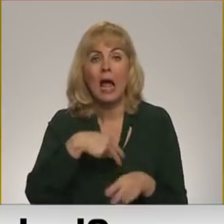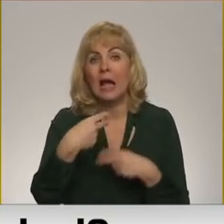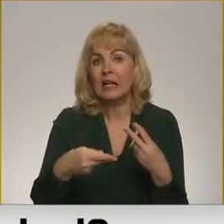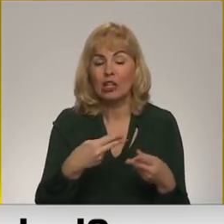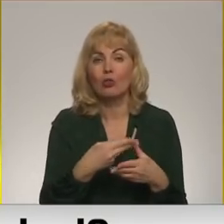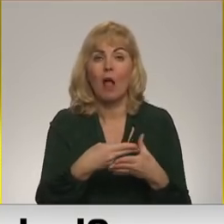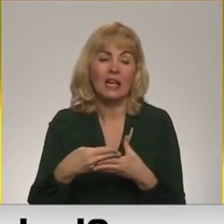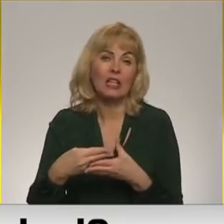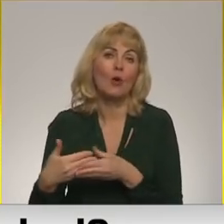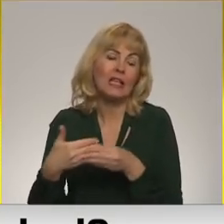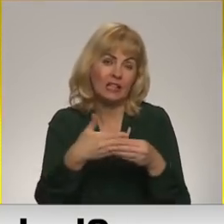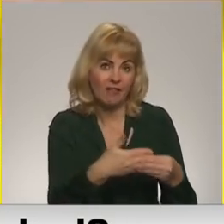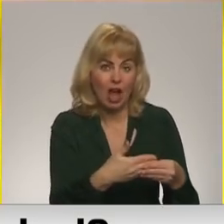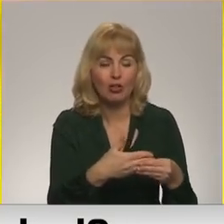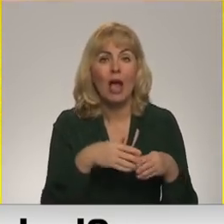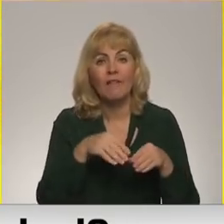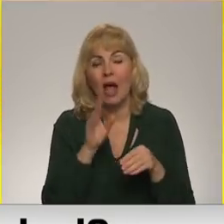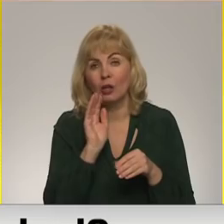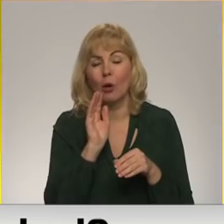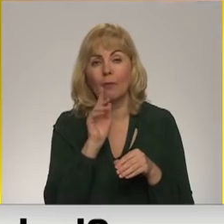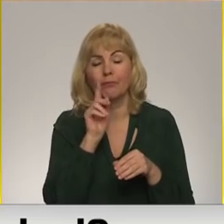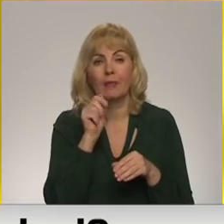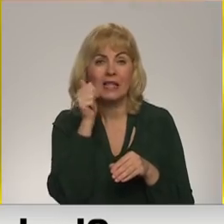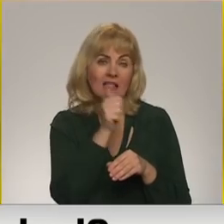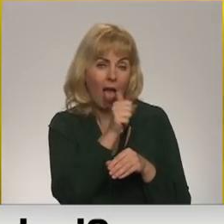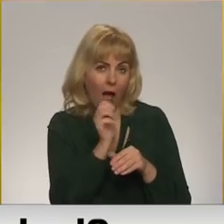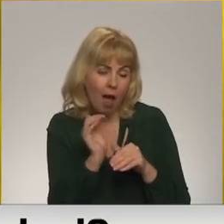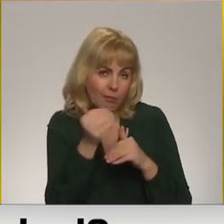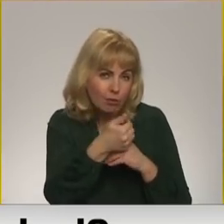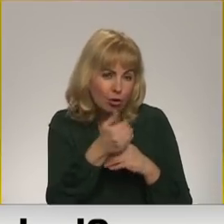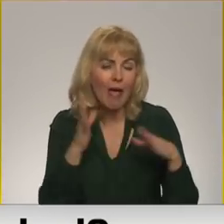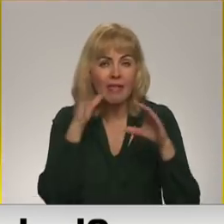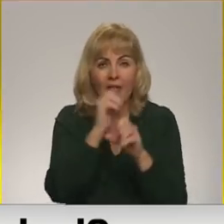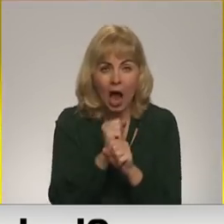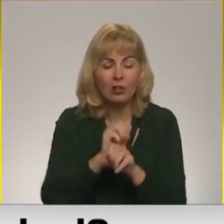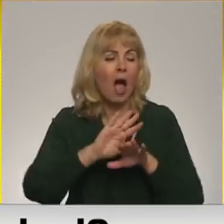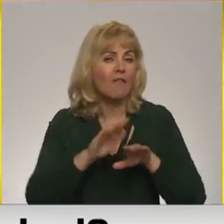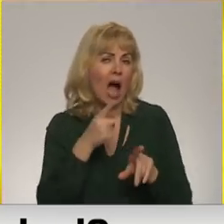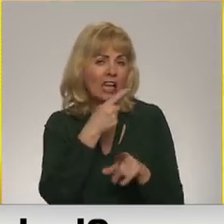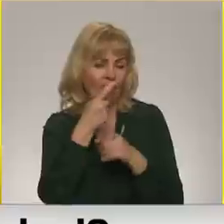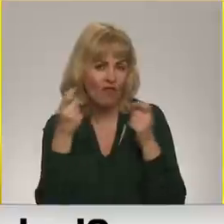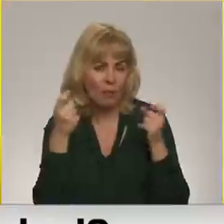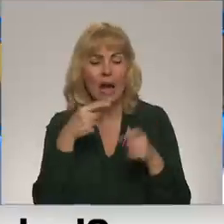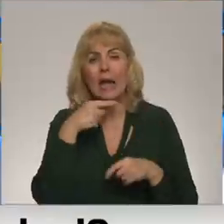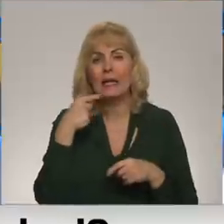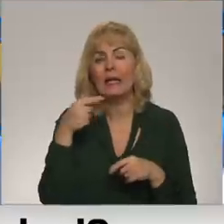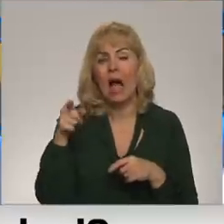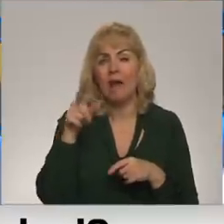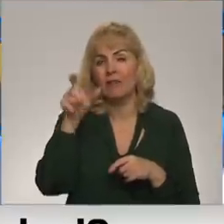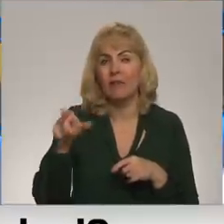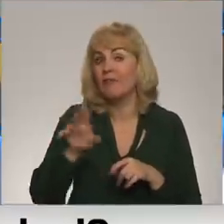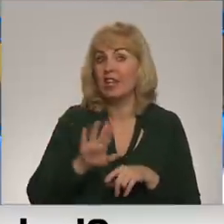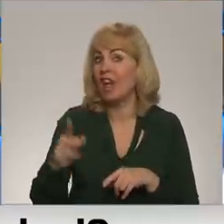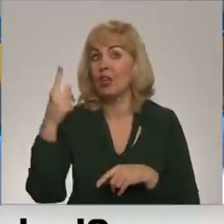līķu izvešanu, to veicot slepus naktī. Droši vien šāda informācija Krievijas cilvēku rīcība arī nenonāks.